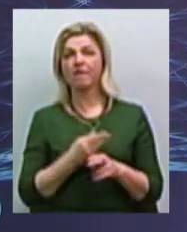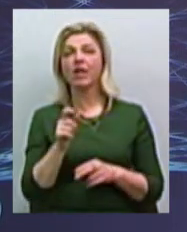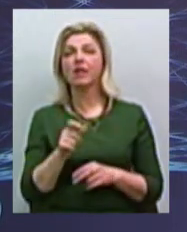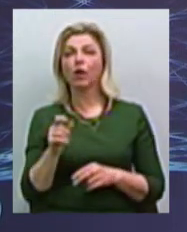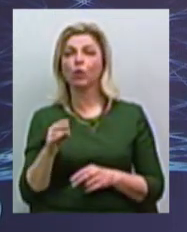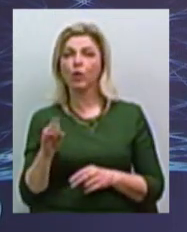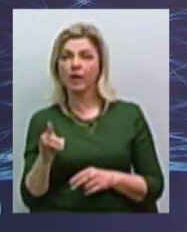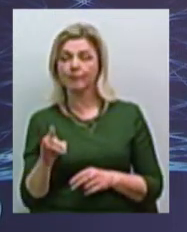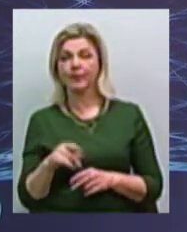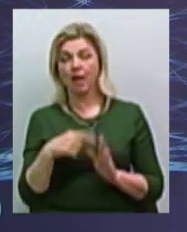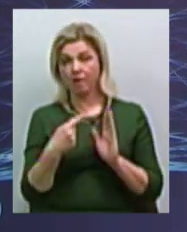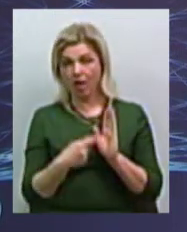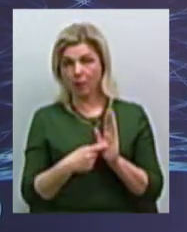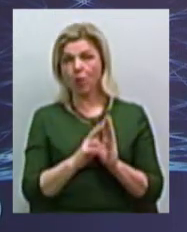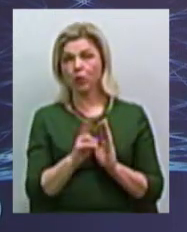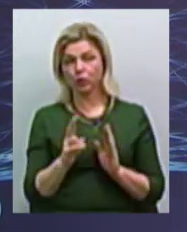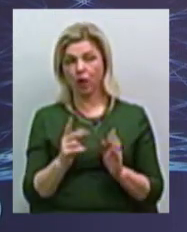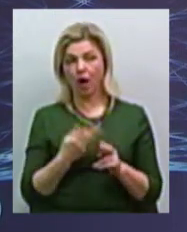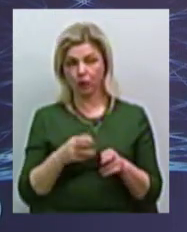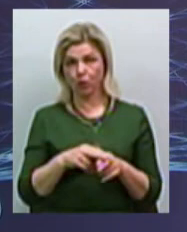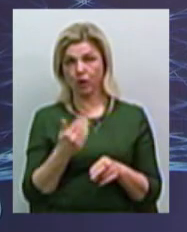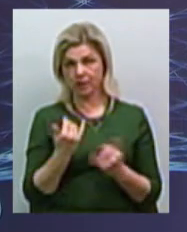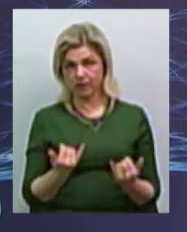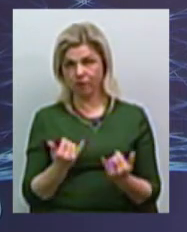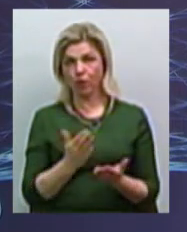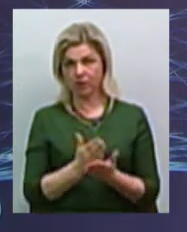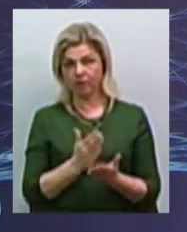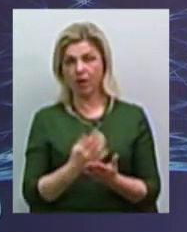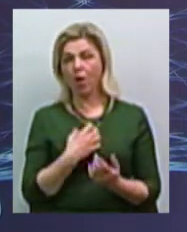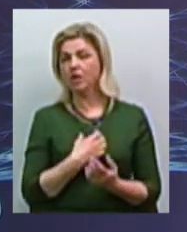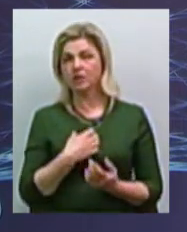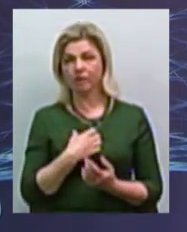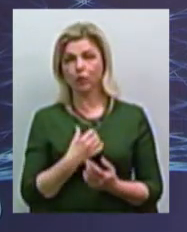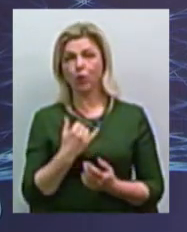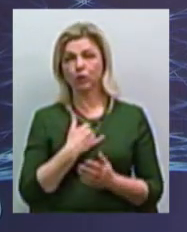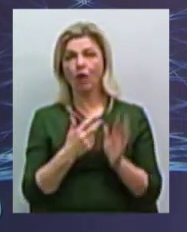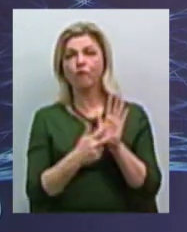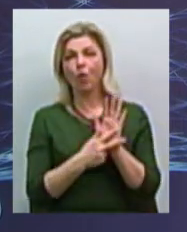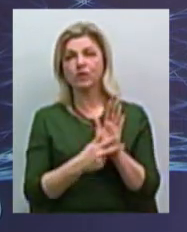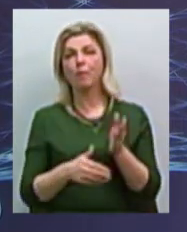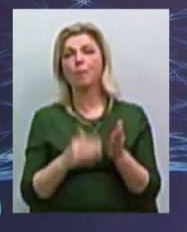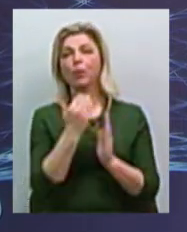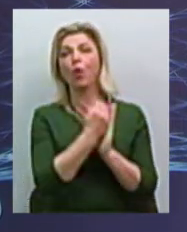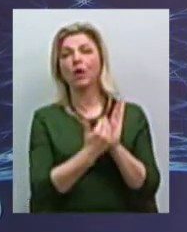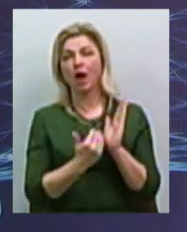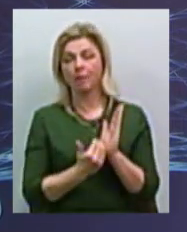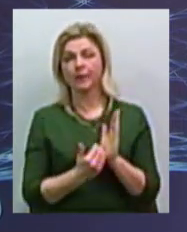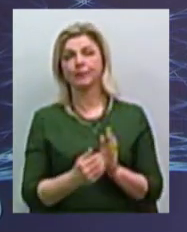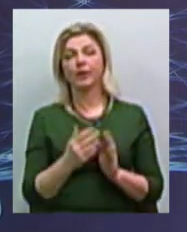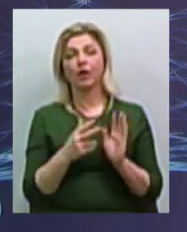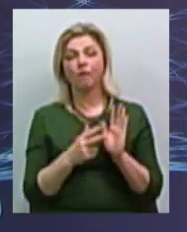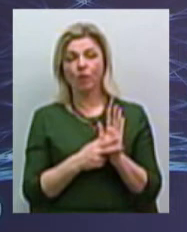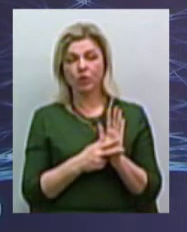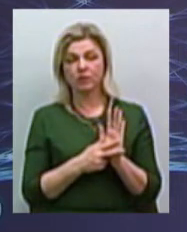який в сьогоднішній день стоїть, це основні. У нас 8 программ. Основні программи ми беремо. 8,